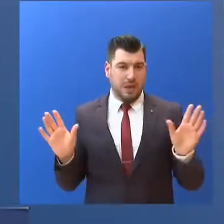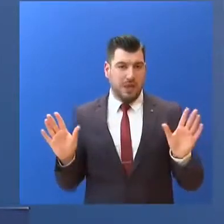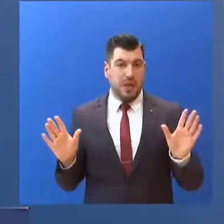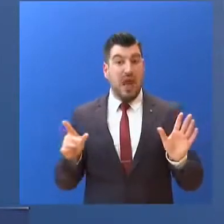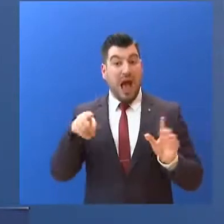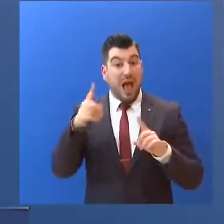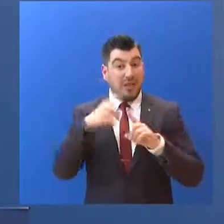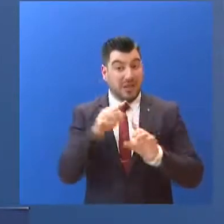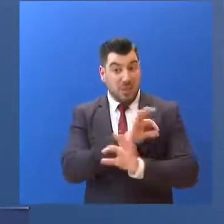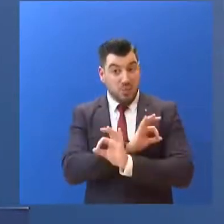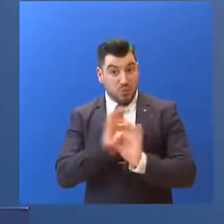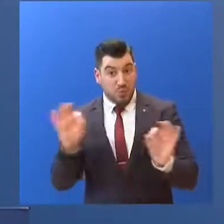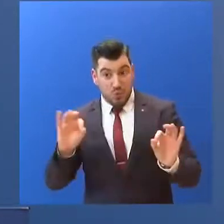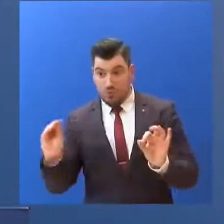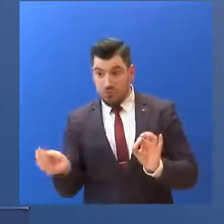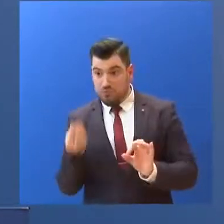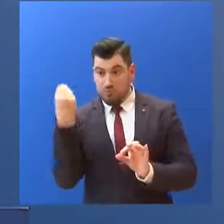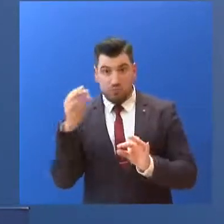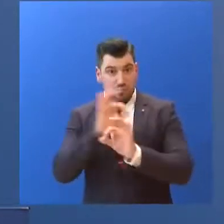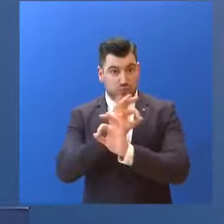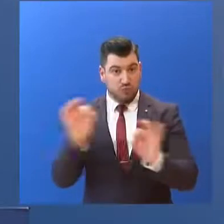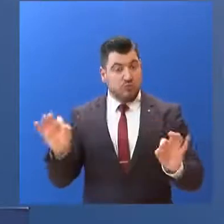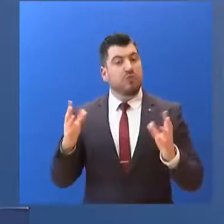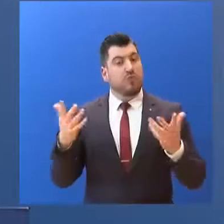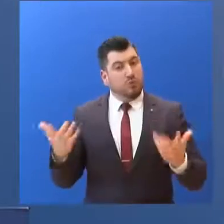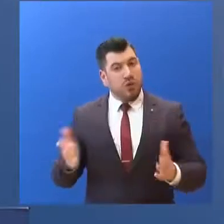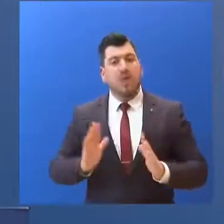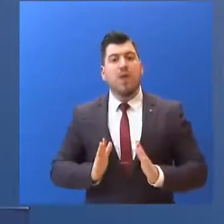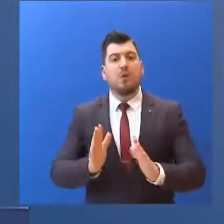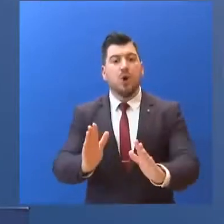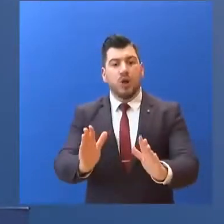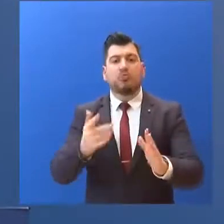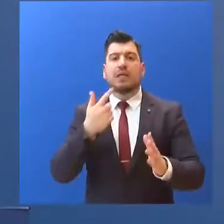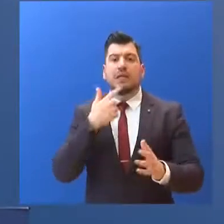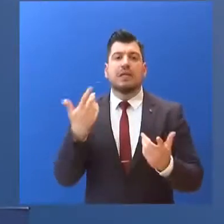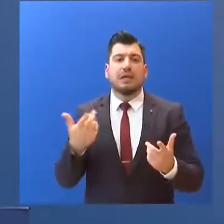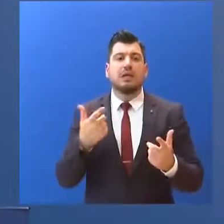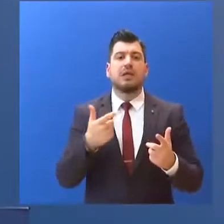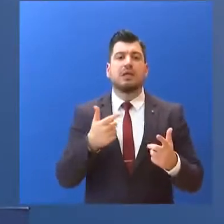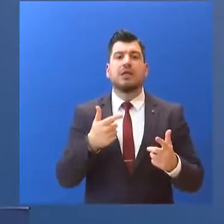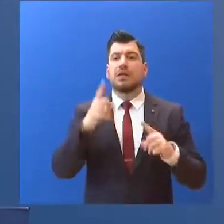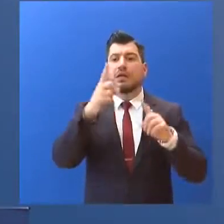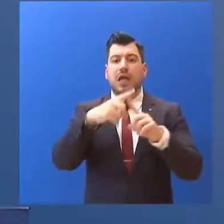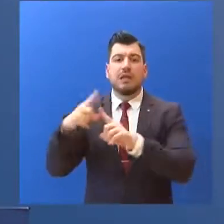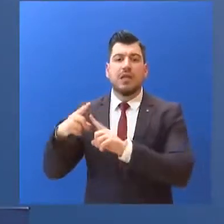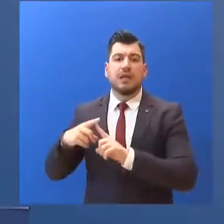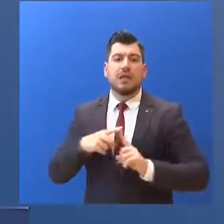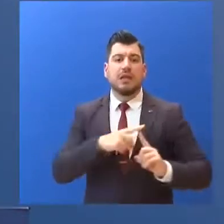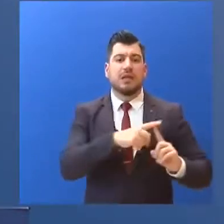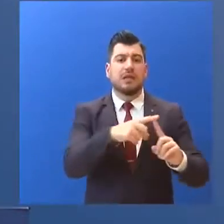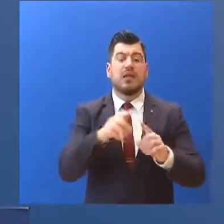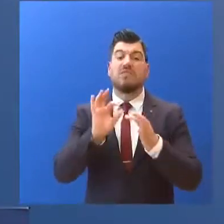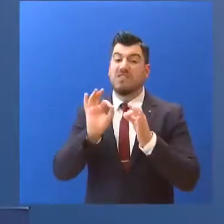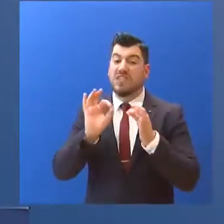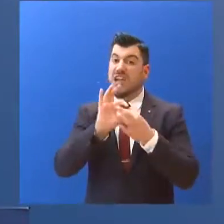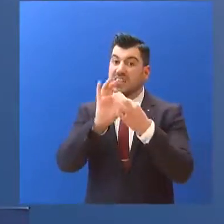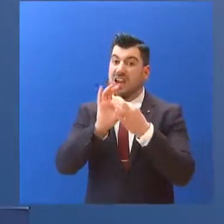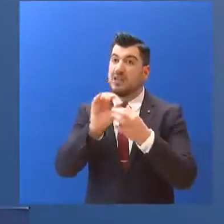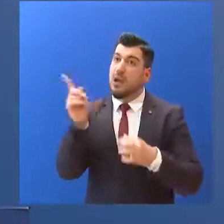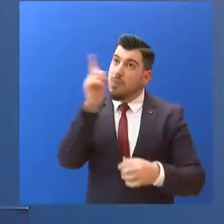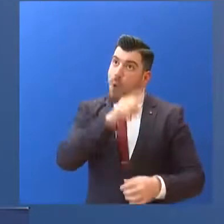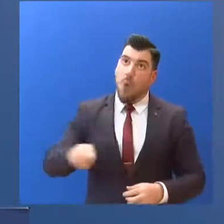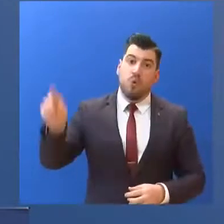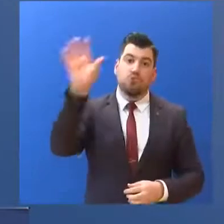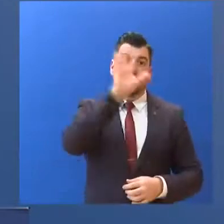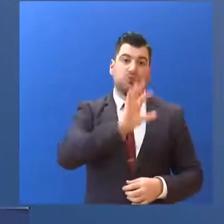έτοιμοι... και θα γνωρίζουμε περί της αξιοπιστίας τους... τότε θα προχωρήσουν σε όλες τις αναγκαίες ενέργειες... σε συνεργασία με τους εταίρους μας στην Ευρωπαϊκή Ένωση. Θυμίζω